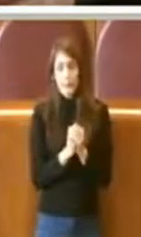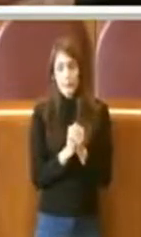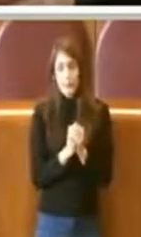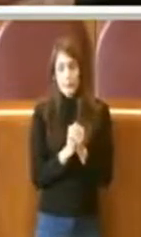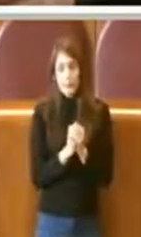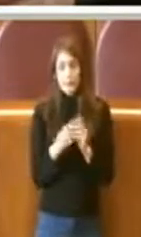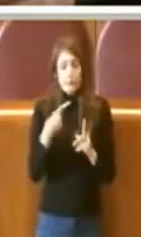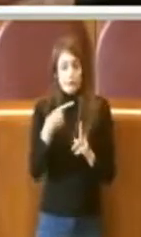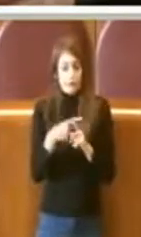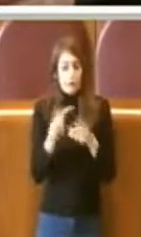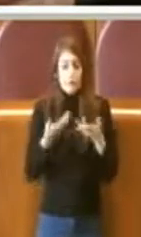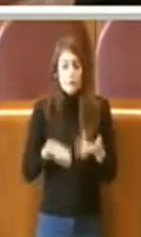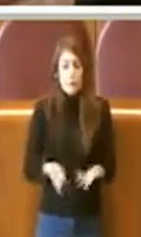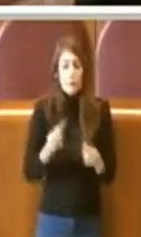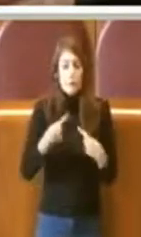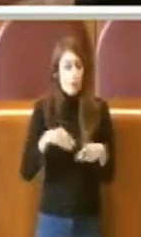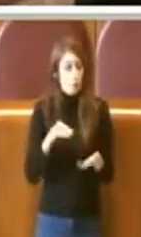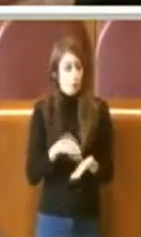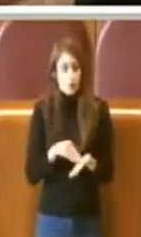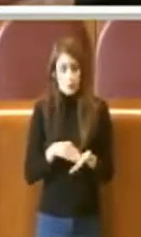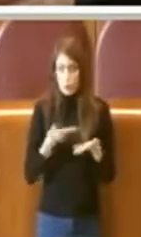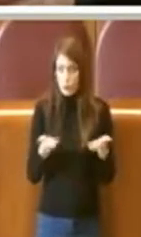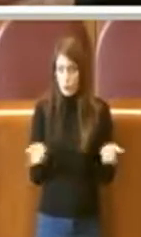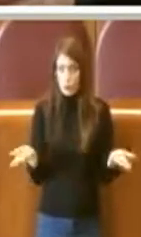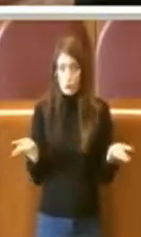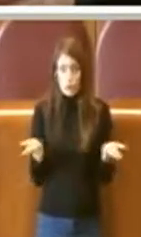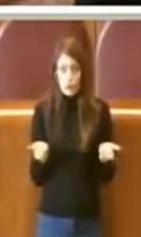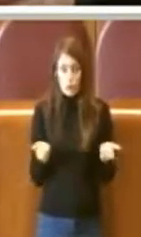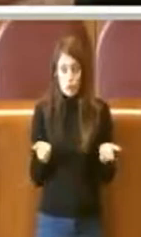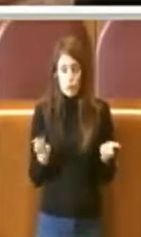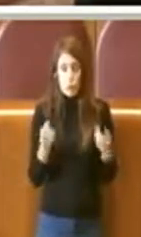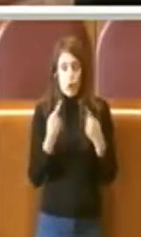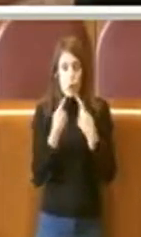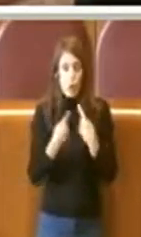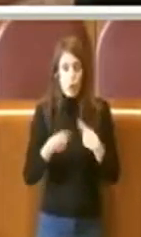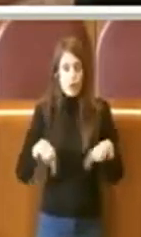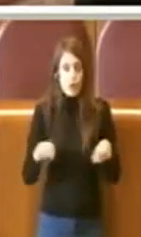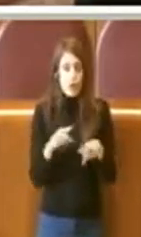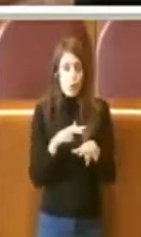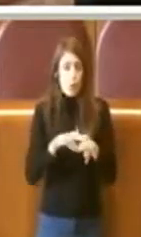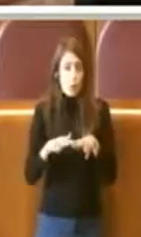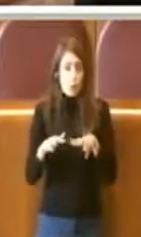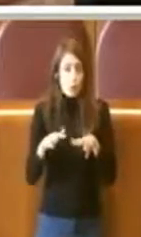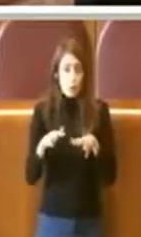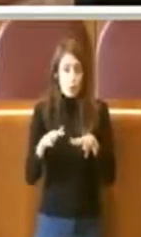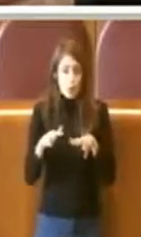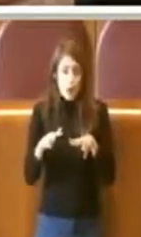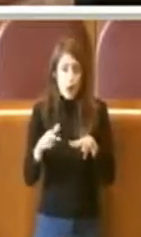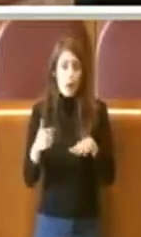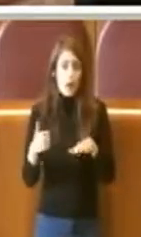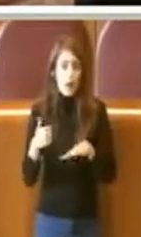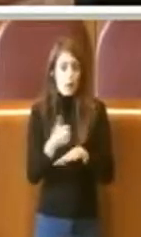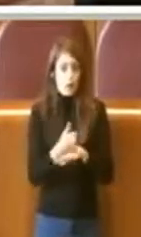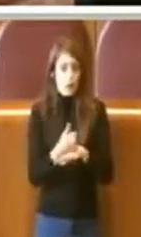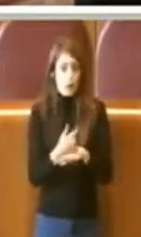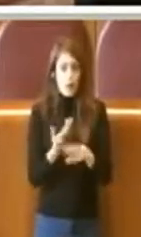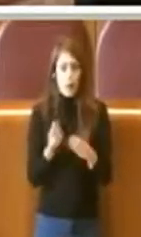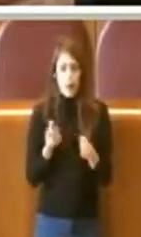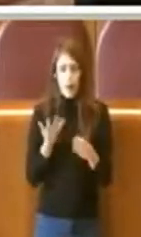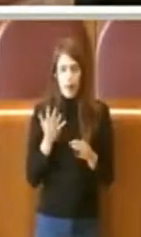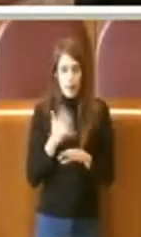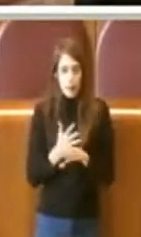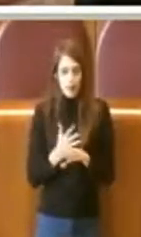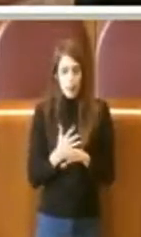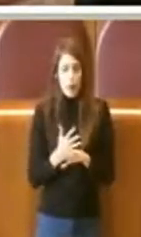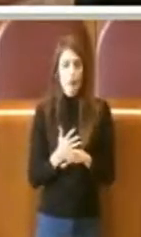E poi ora noi siamo qua. Siamo qua nel Consiglio comunale, capitolino. Diciamo cosa c'entra? C'entra